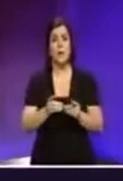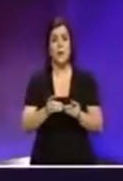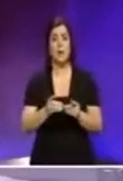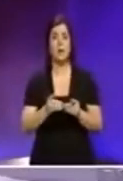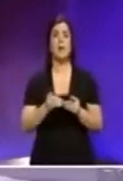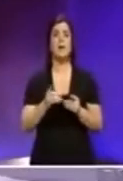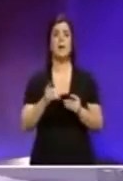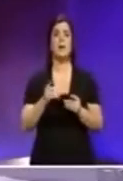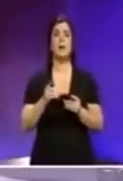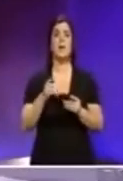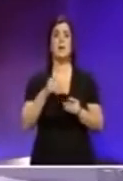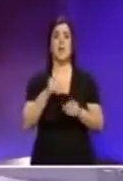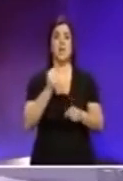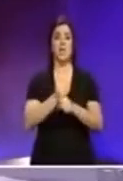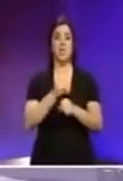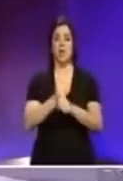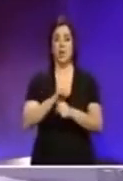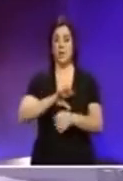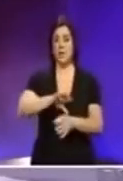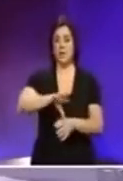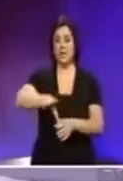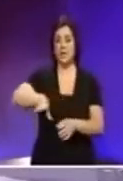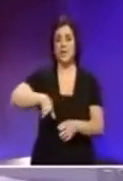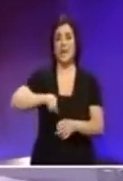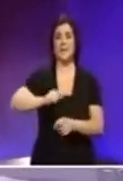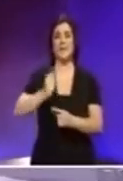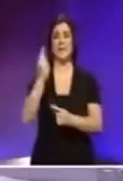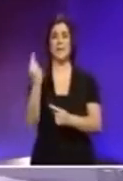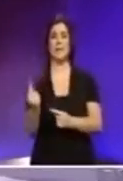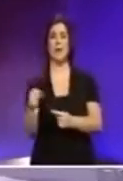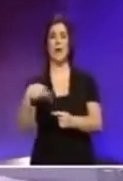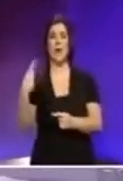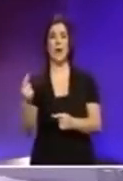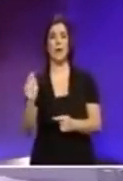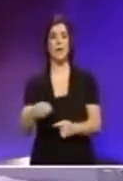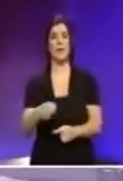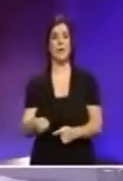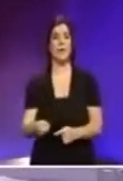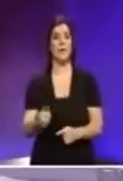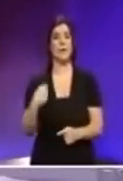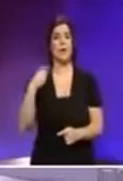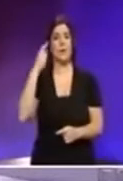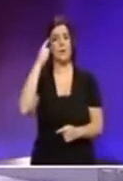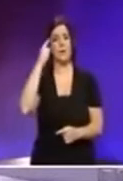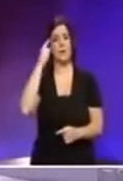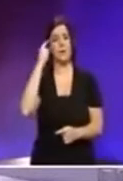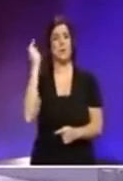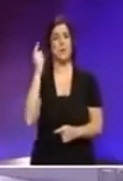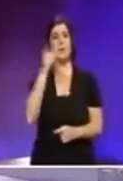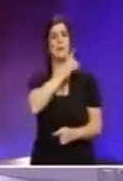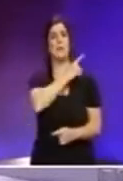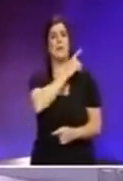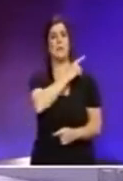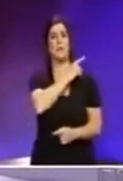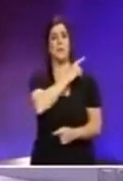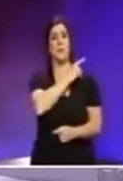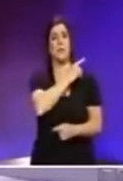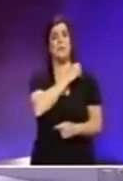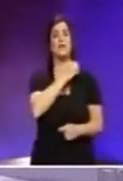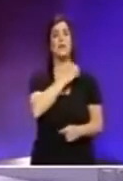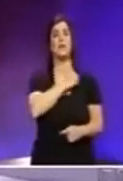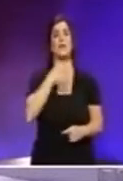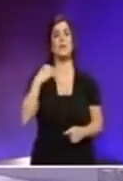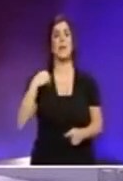politiċċi li jieħdux shoulder taċħ attiħol. Etna sepp fil-kaz s-reċenti, per exempju, taħdiretturti tal-Mental Health, f-Monte